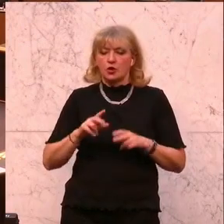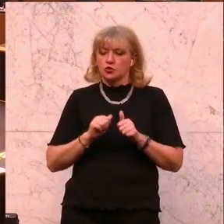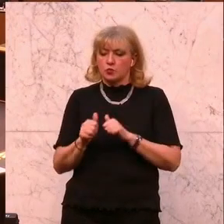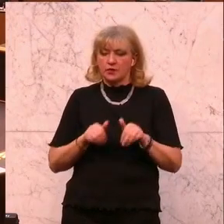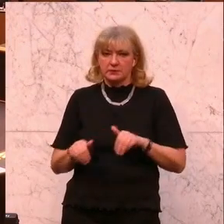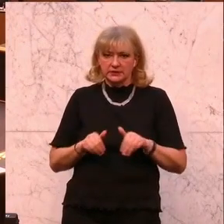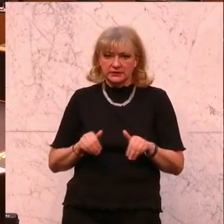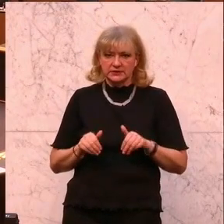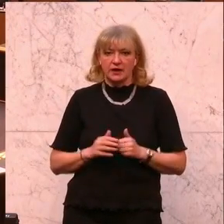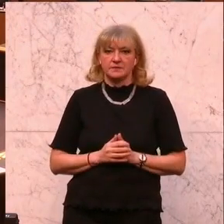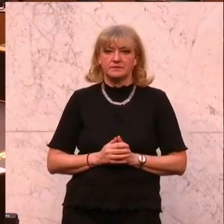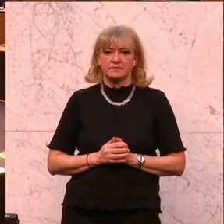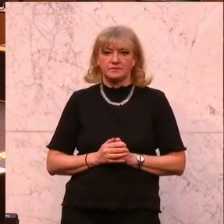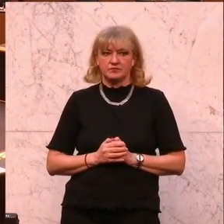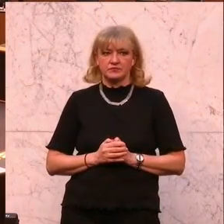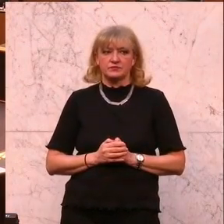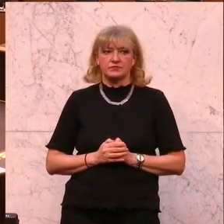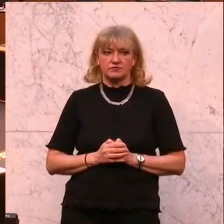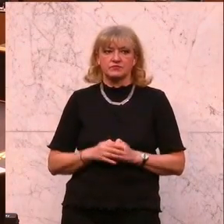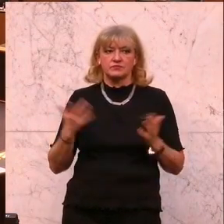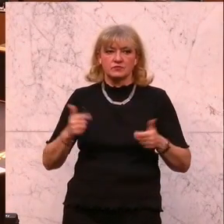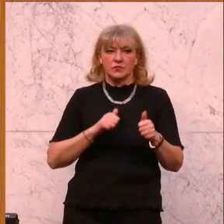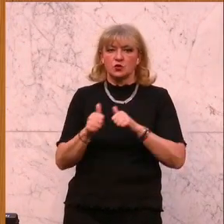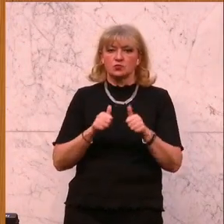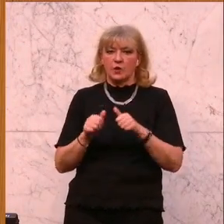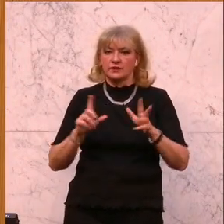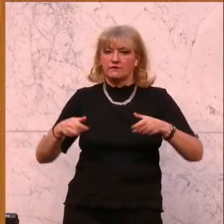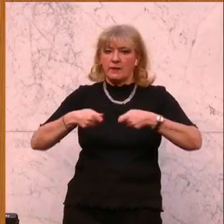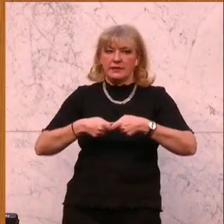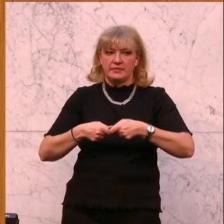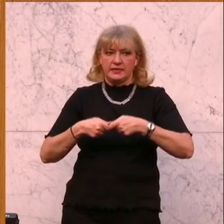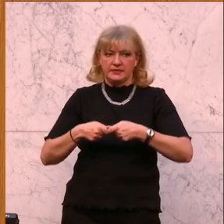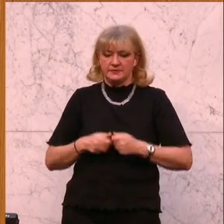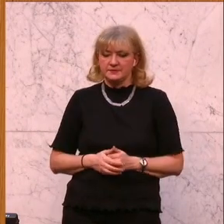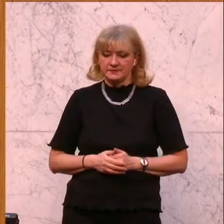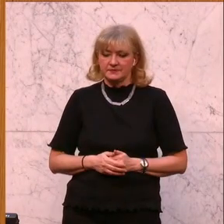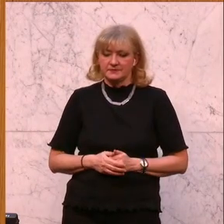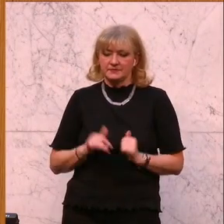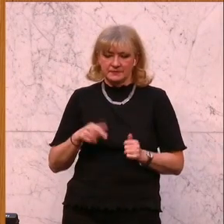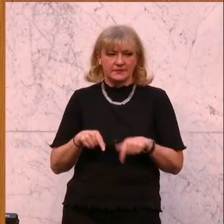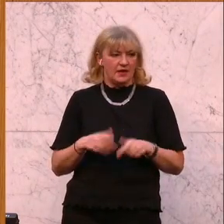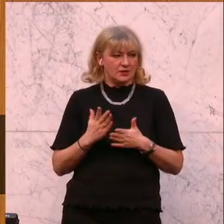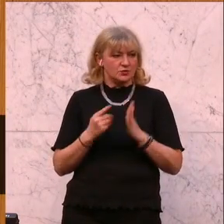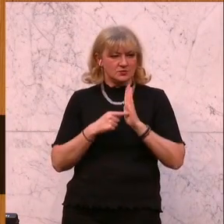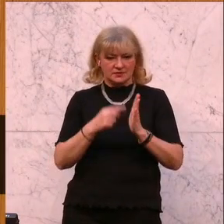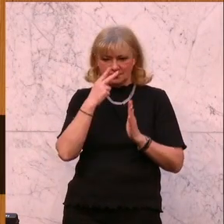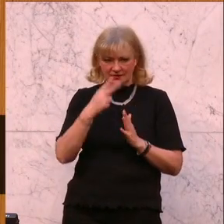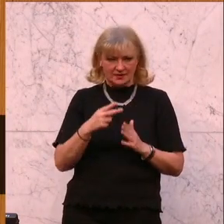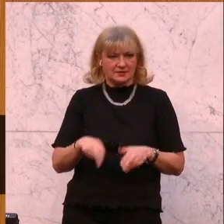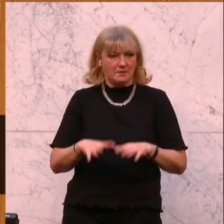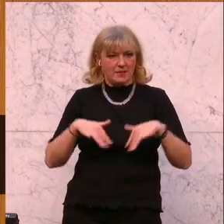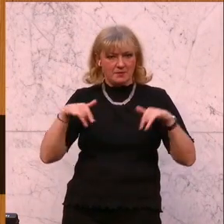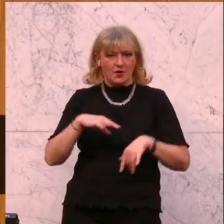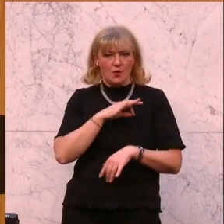Meine sehr geehrten Damen und Herren, Sport verbindet, das zeigt sich auch hier im Parlament, Herr Kollege